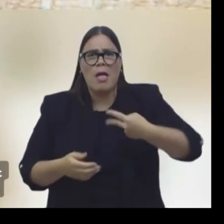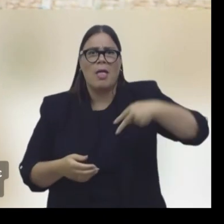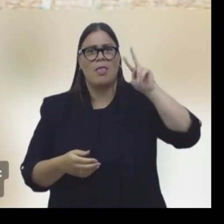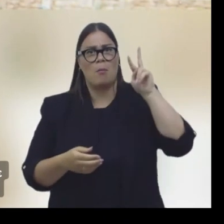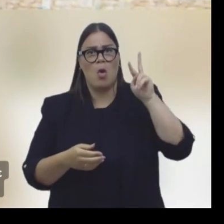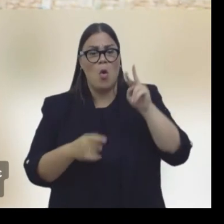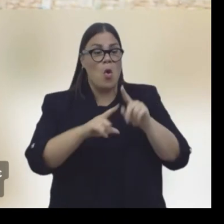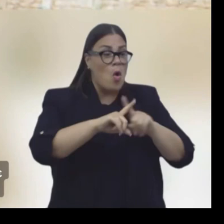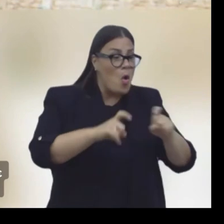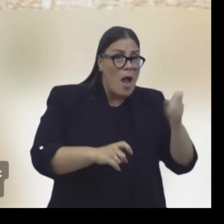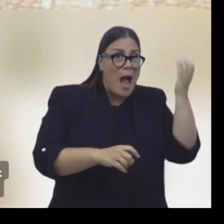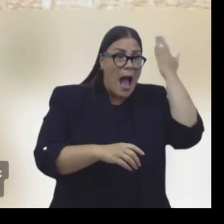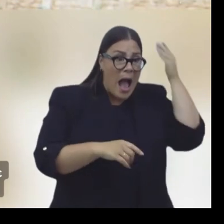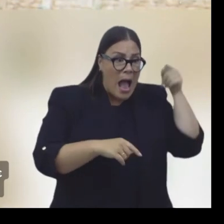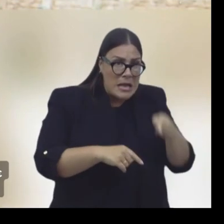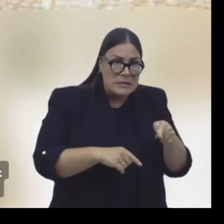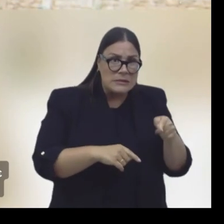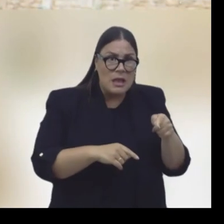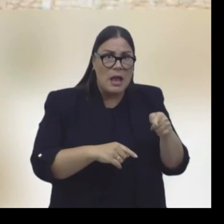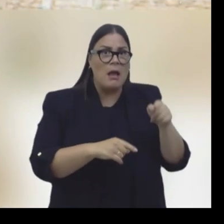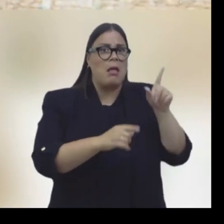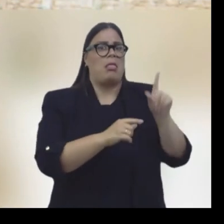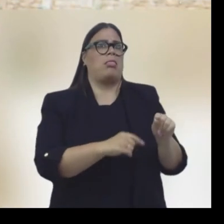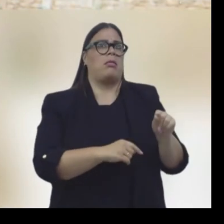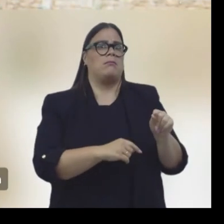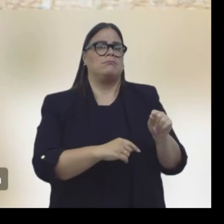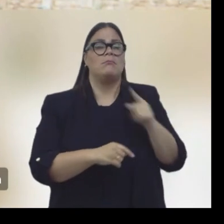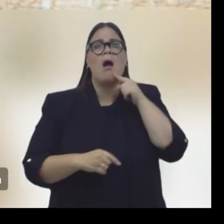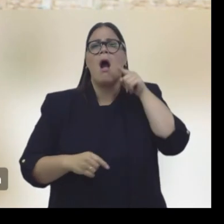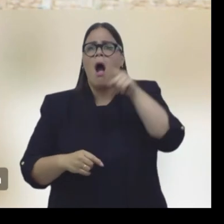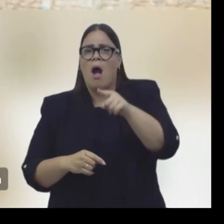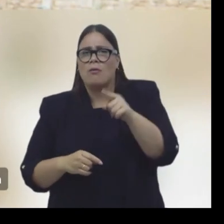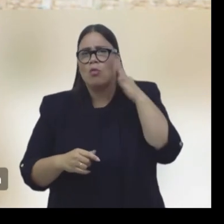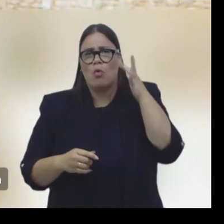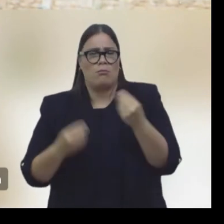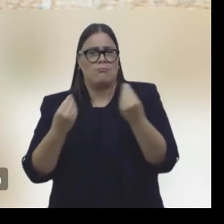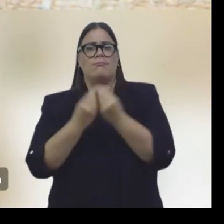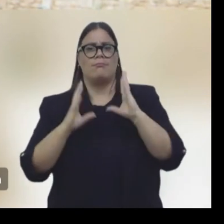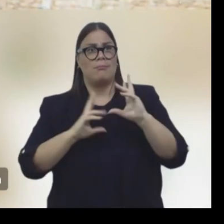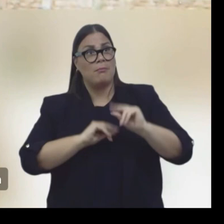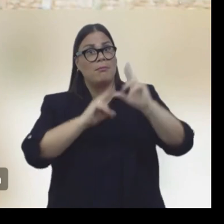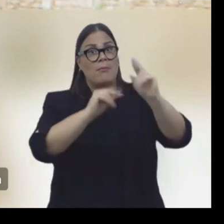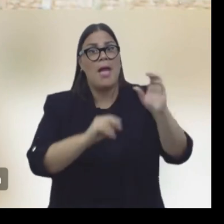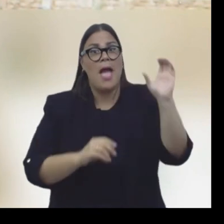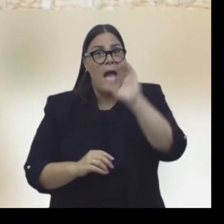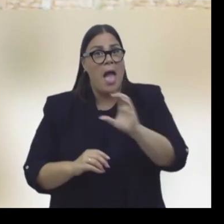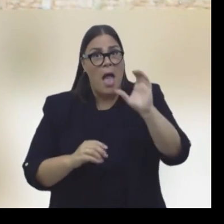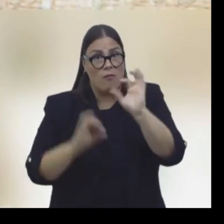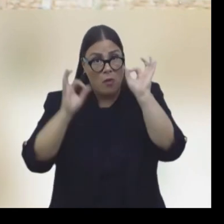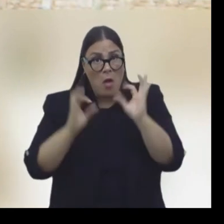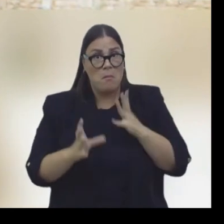διπλάσιους φόρους από την ίδια την αξία του προϊόντος. Αυτά είναι παράλογα ενώ είμαστε στην Ευρώπη.